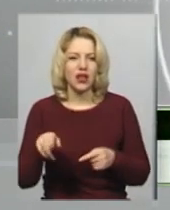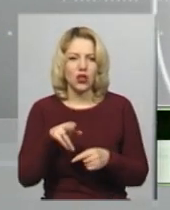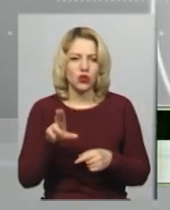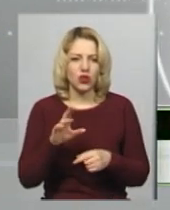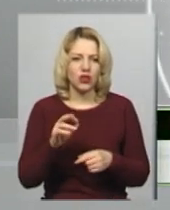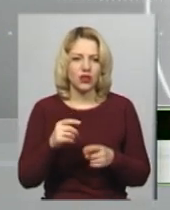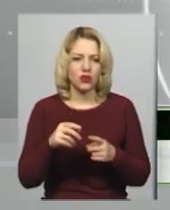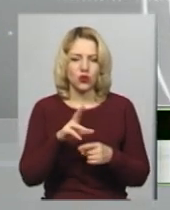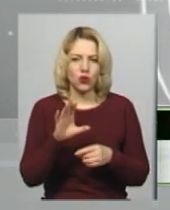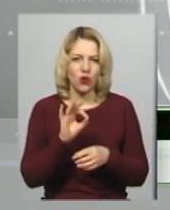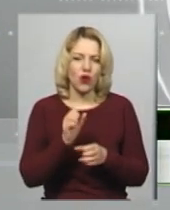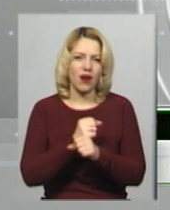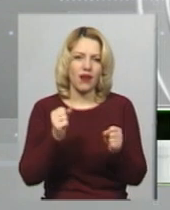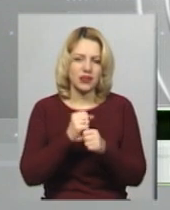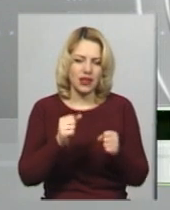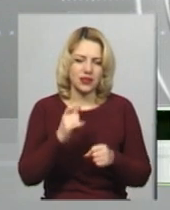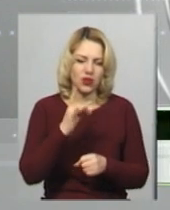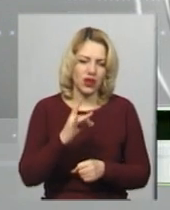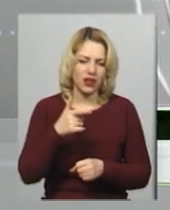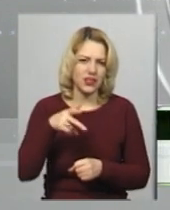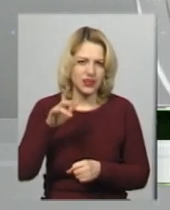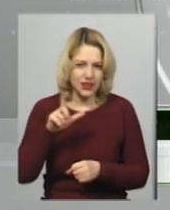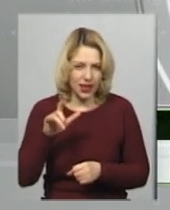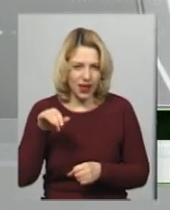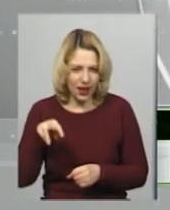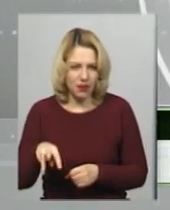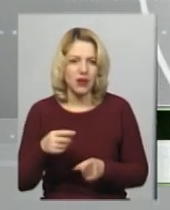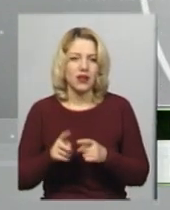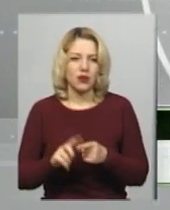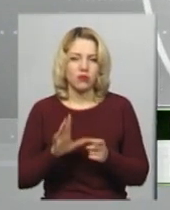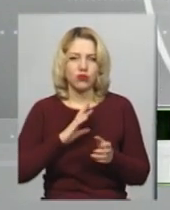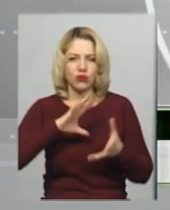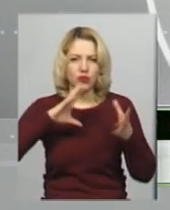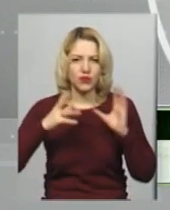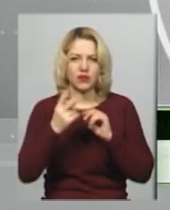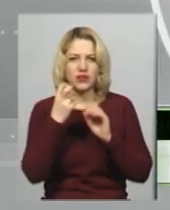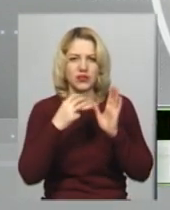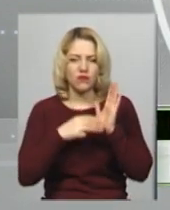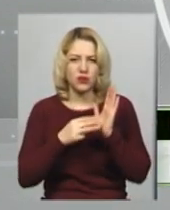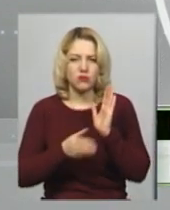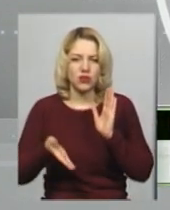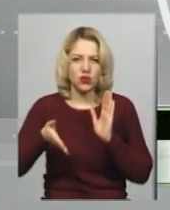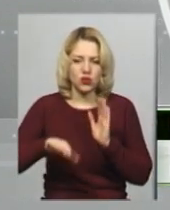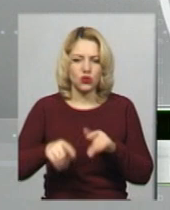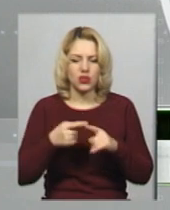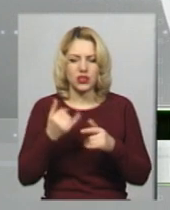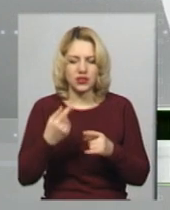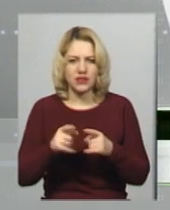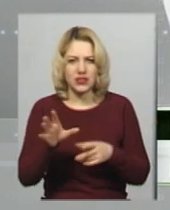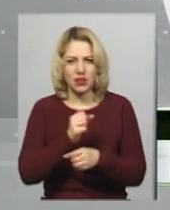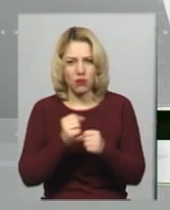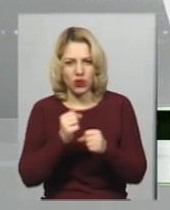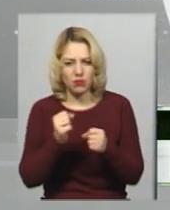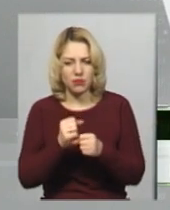УЗРГМ-2, загальна кількість їх 280 штук. Наразі усі вилучені боєприпаси